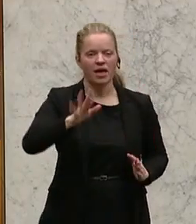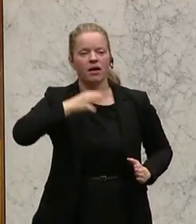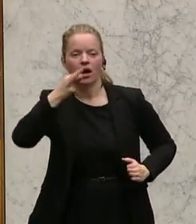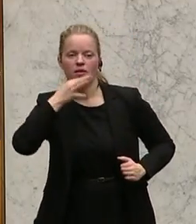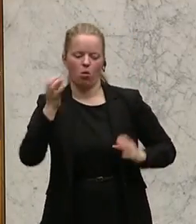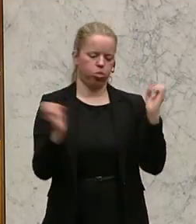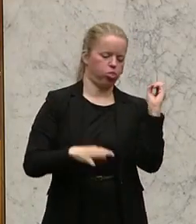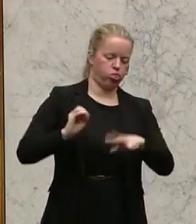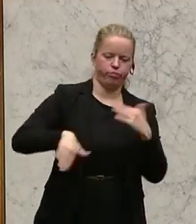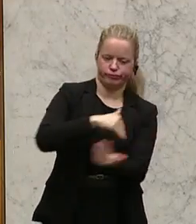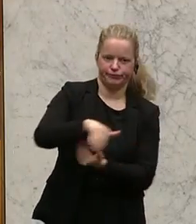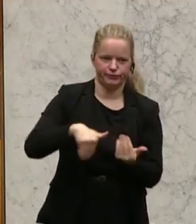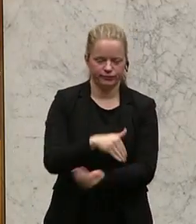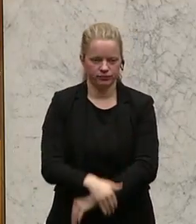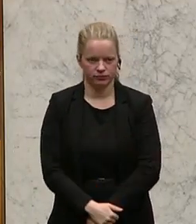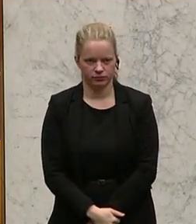vermischt wird.